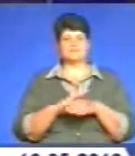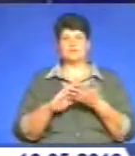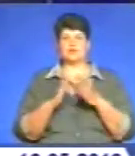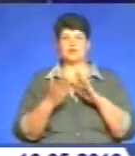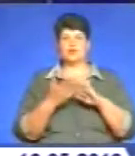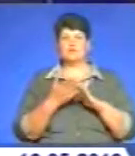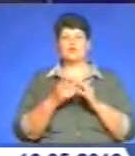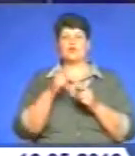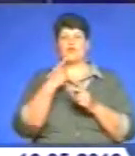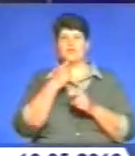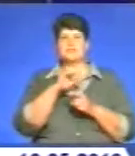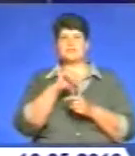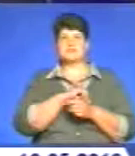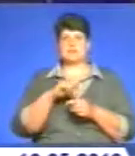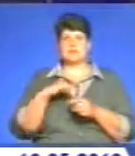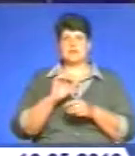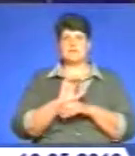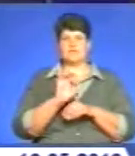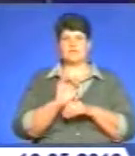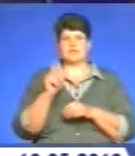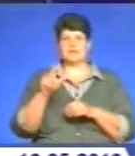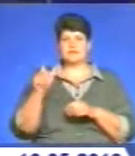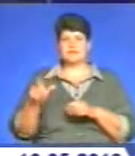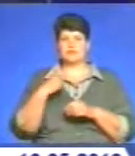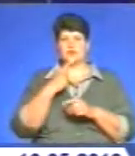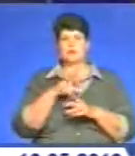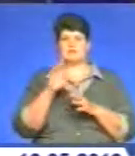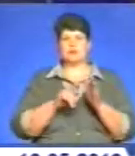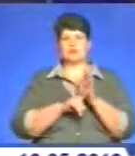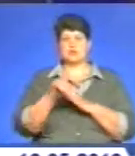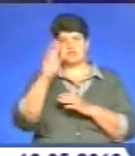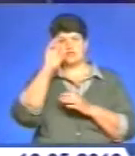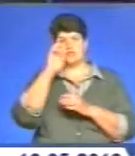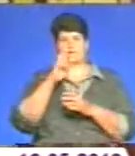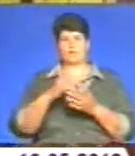Як наголошують самі видавці та письменники, все починається з державної політики.